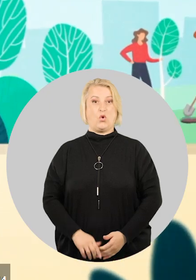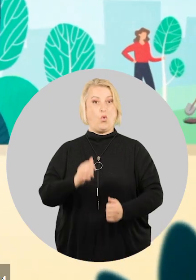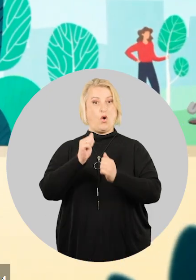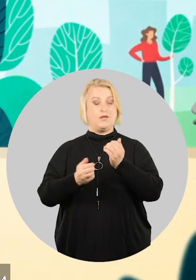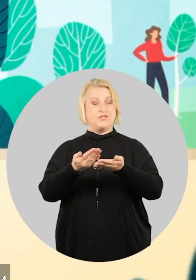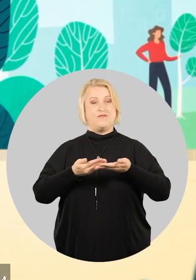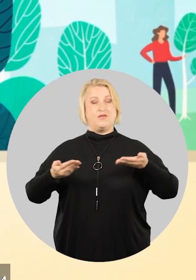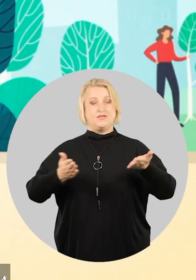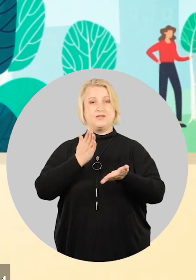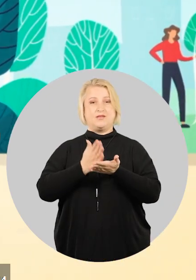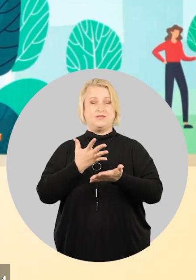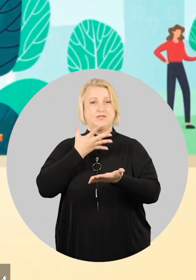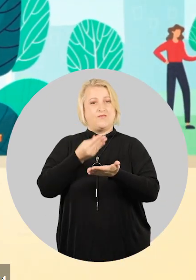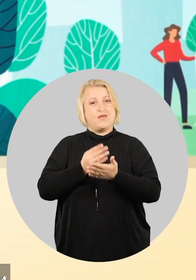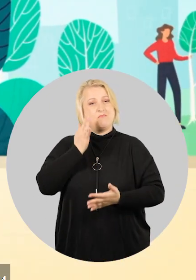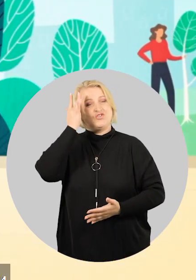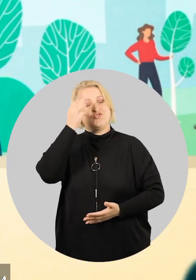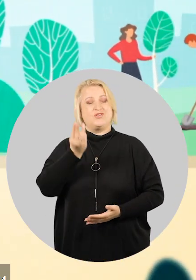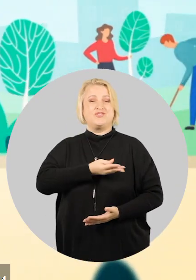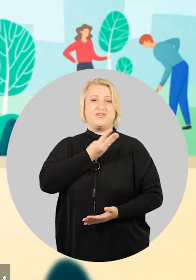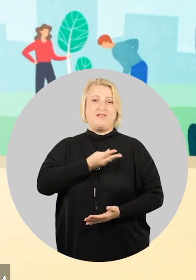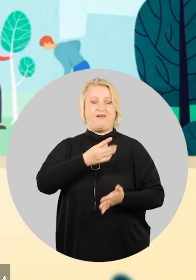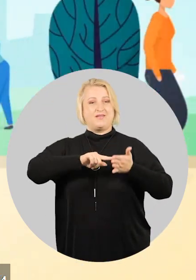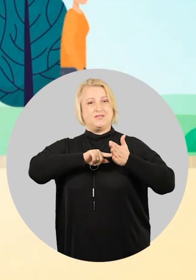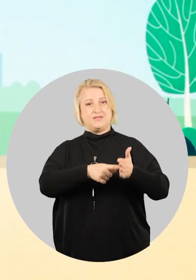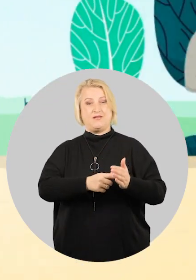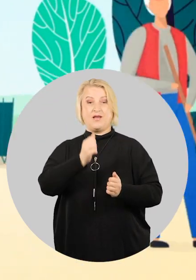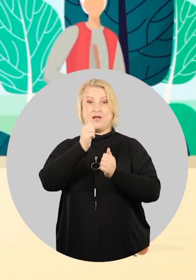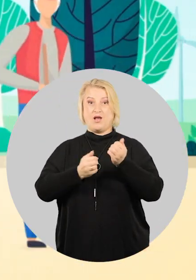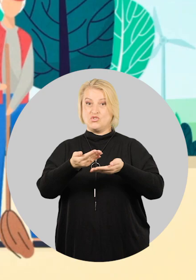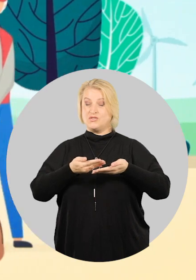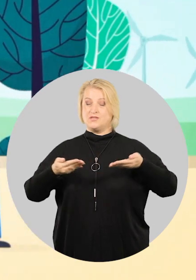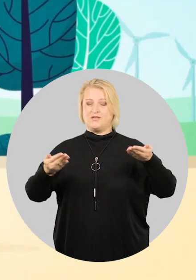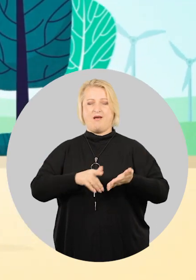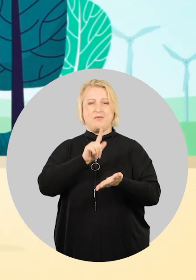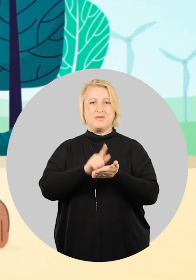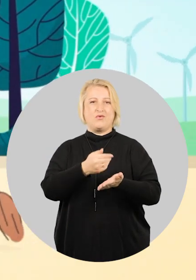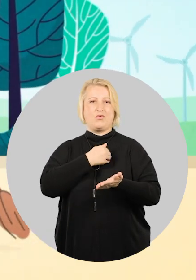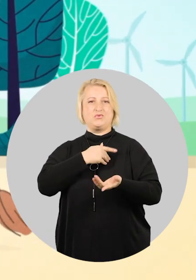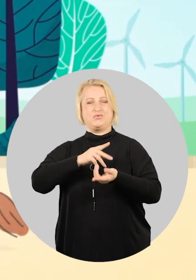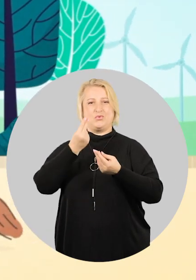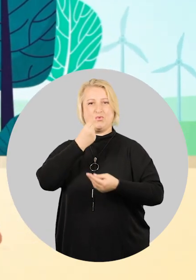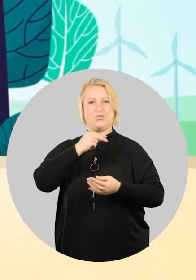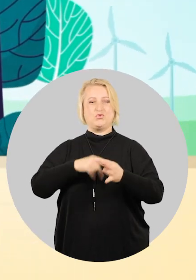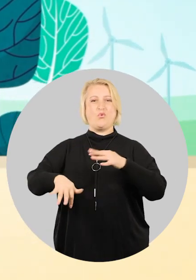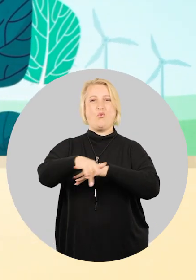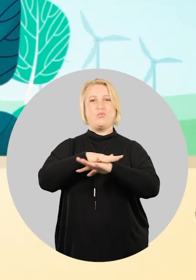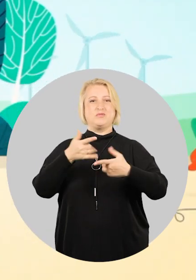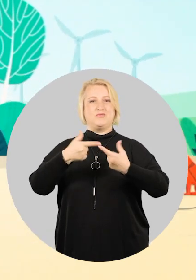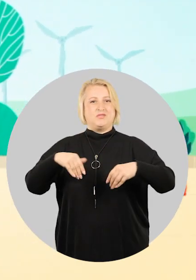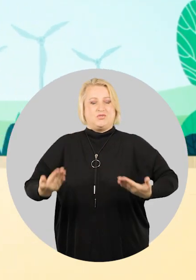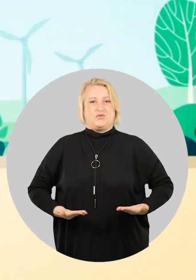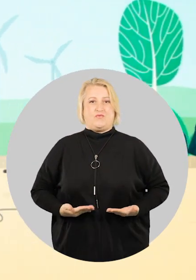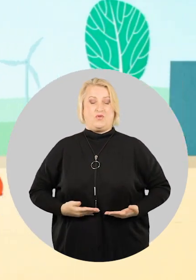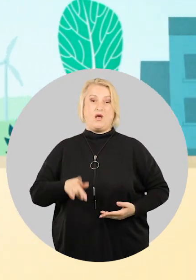У каждого из нас есть свои мечты, желания, цели. И каждый из нас, безусловно, хочет улучшить общество, в котором